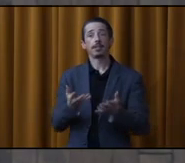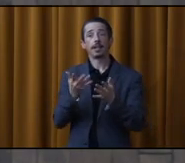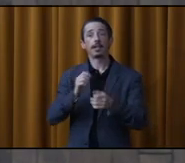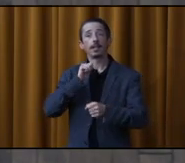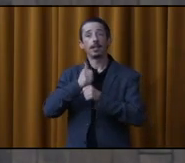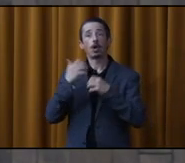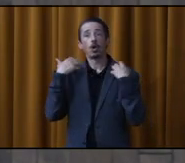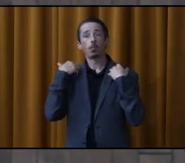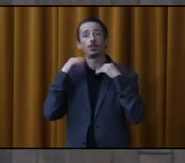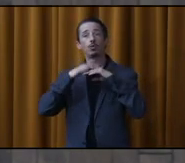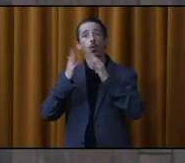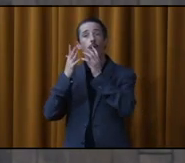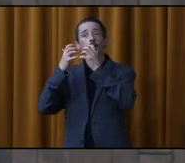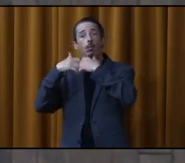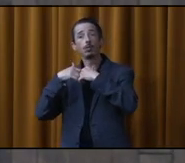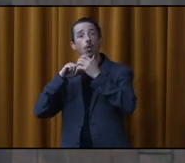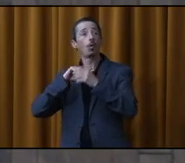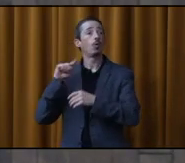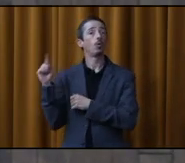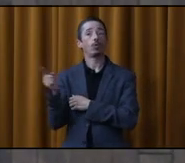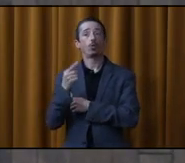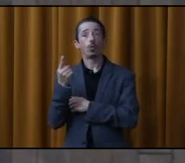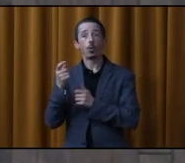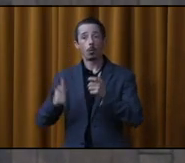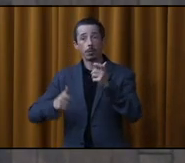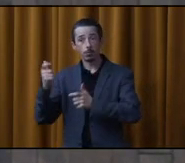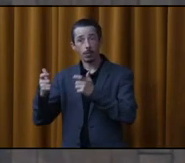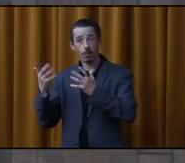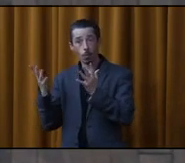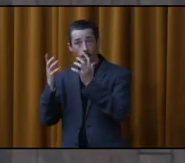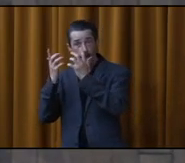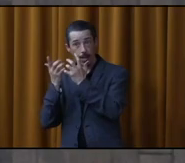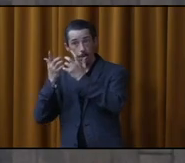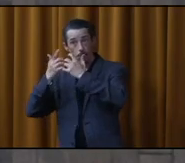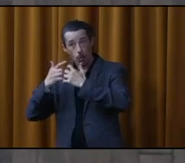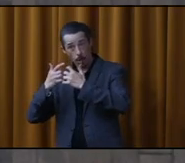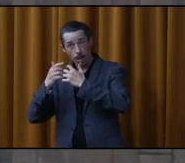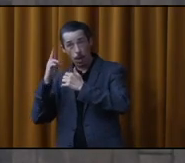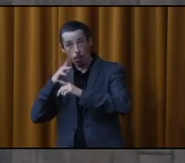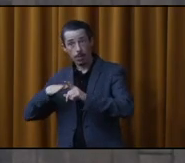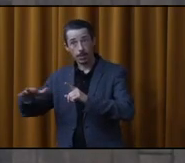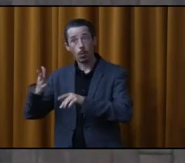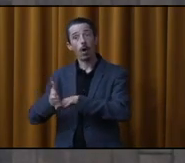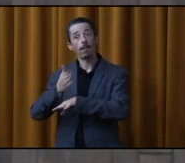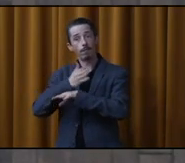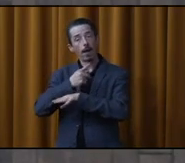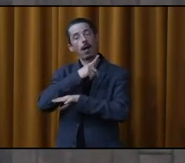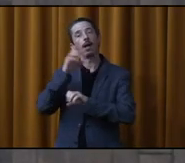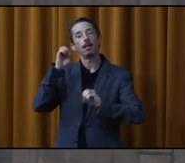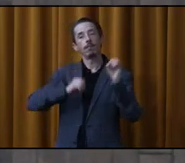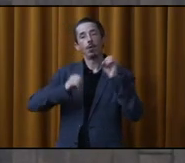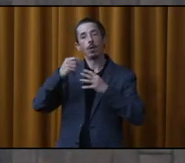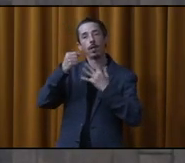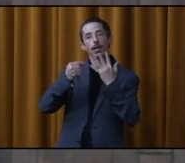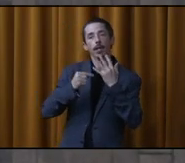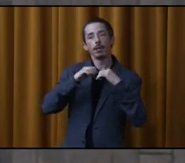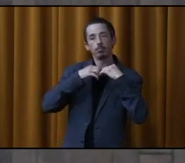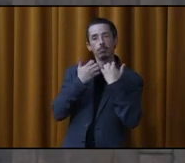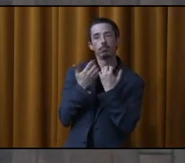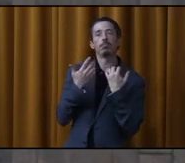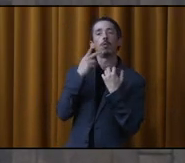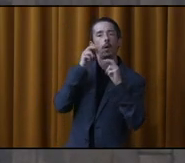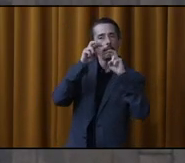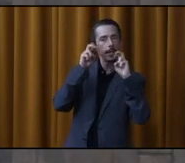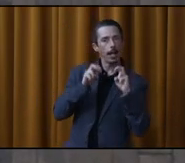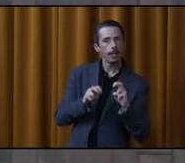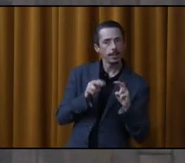démolition. Donc, maintenant, tout bâtiment qui va vouloir être démoli à Repentigny va devoir passer à travers un comité qui va en faire une